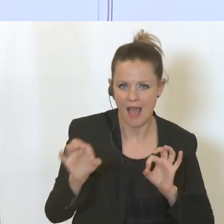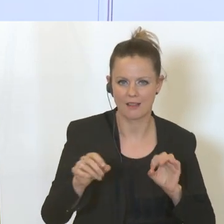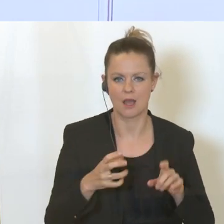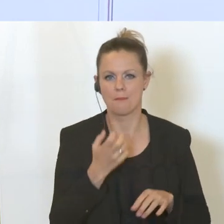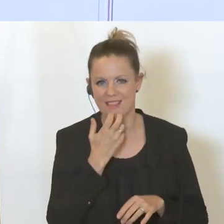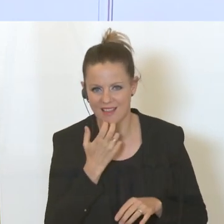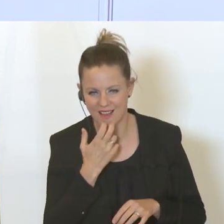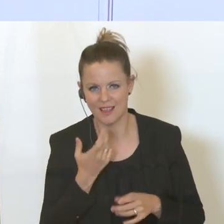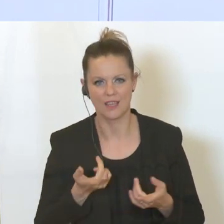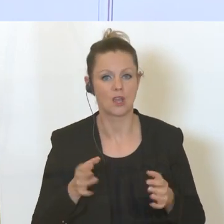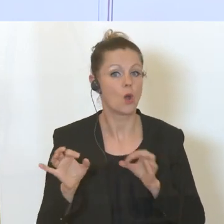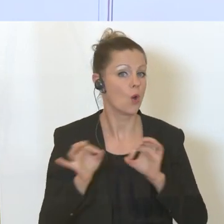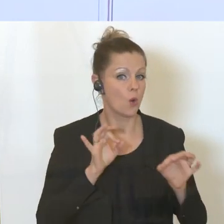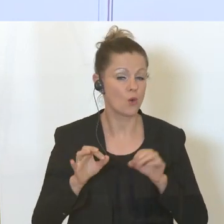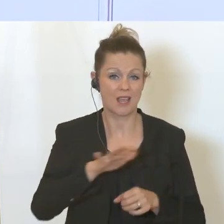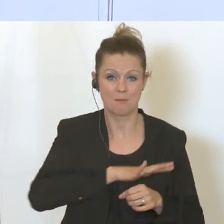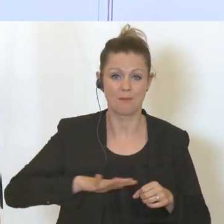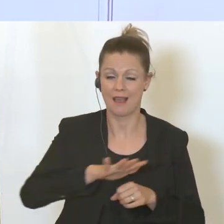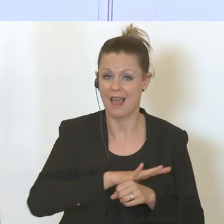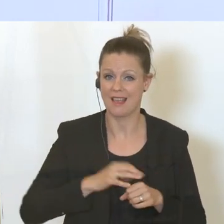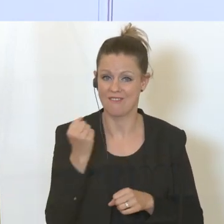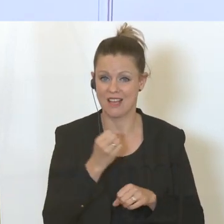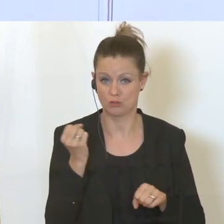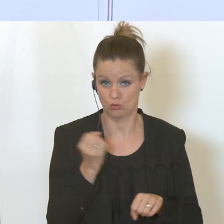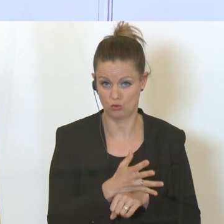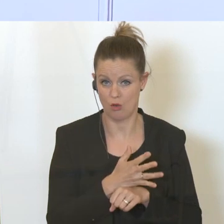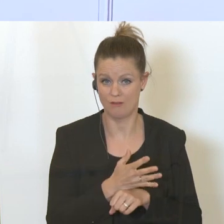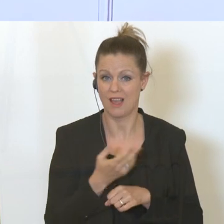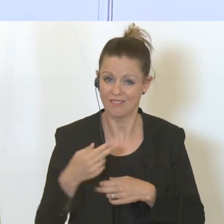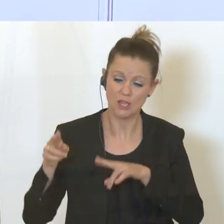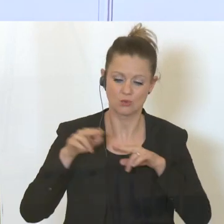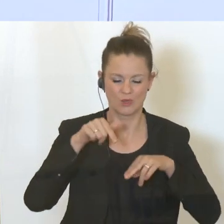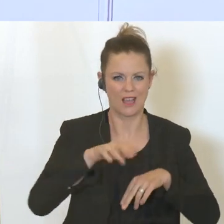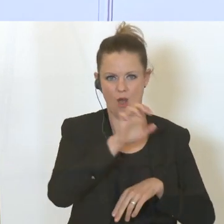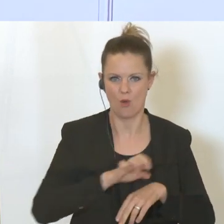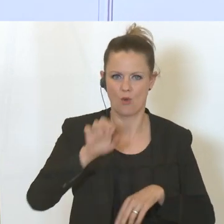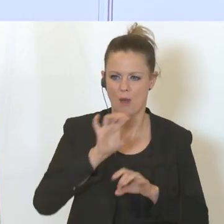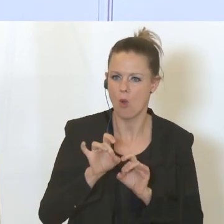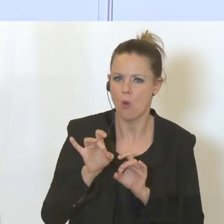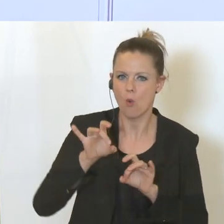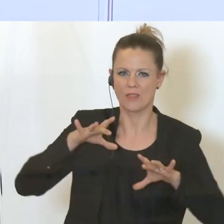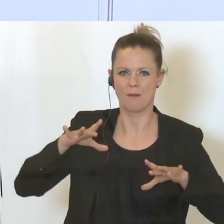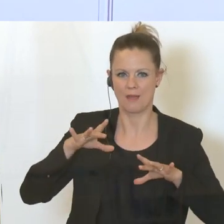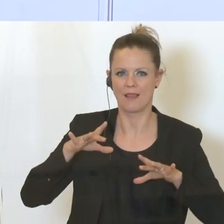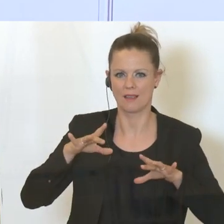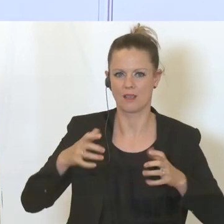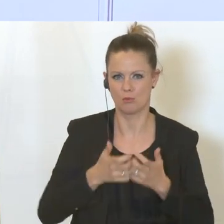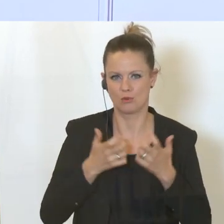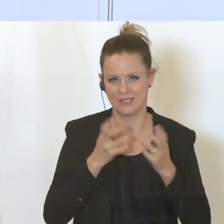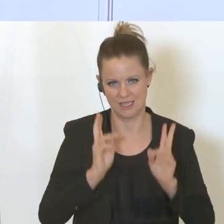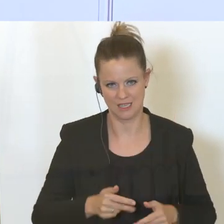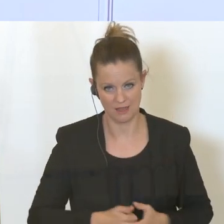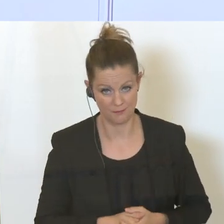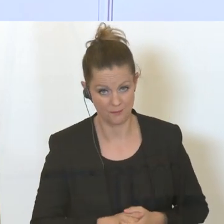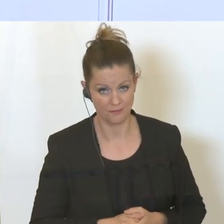Batterien und auch im Bereich des Wasserstoffs, wieder in Europa mehr Unabhängigkeit erreichen. Um diese